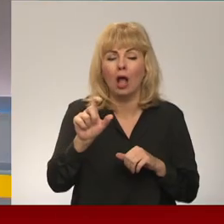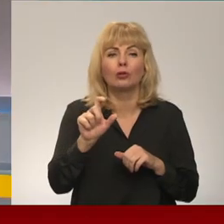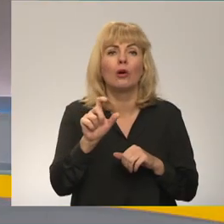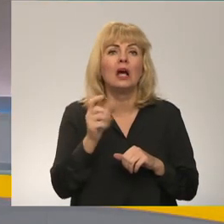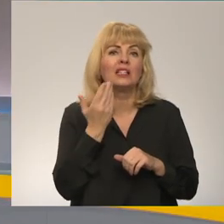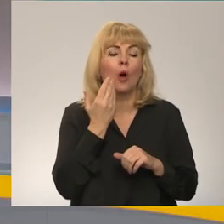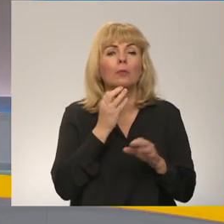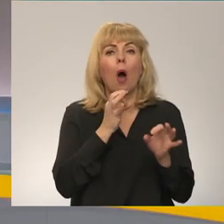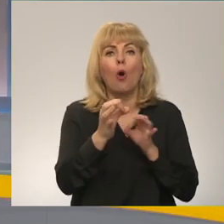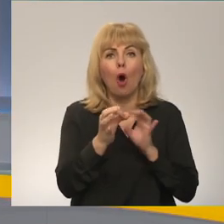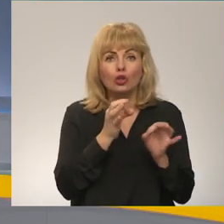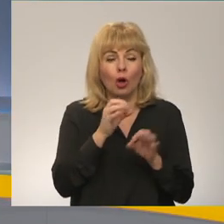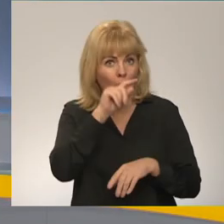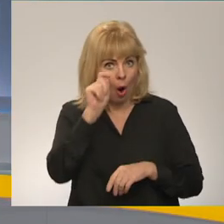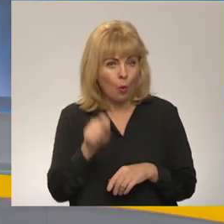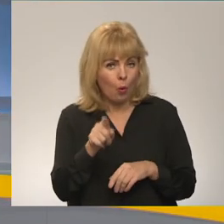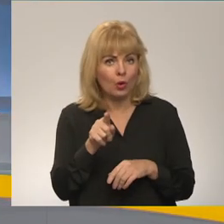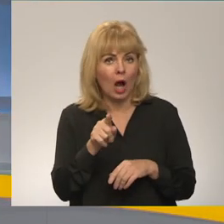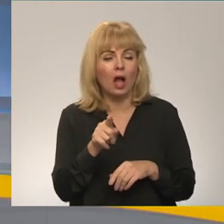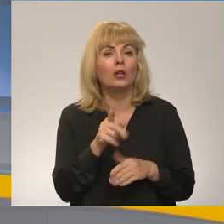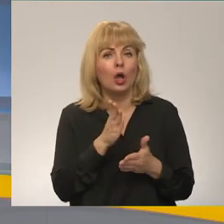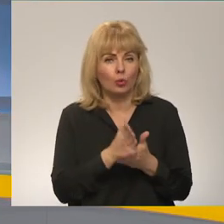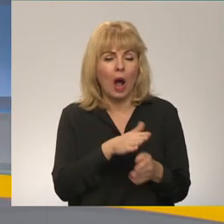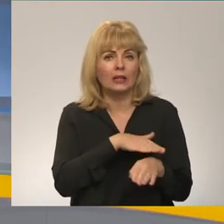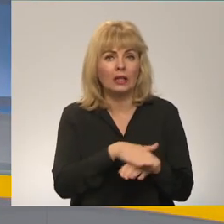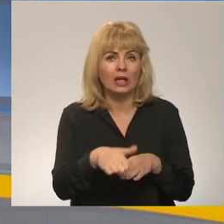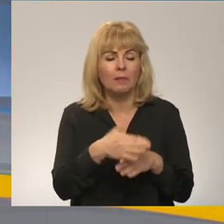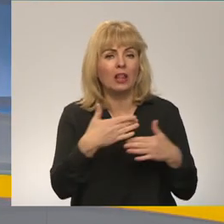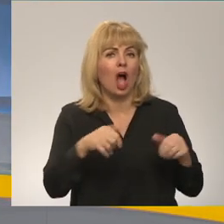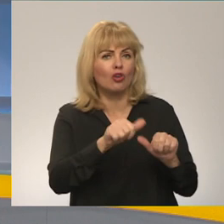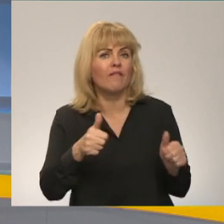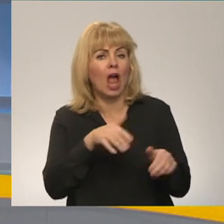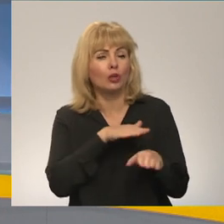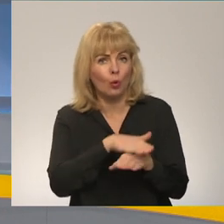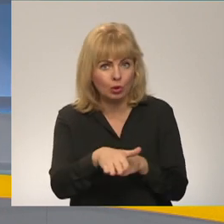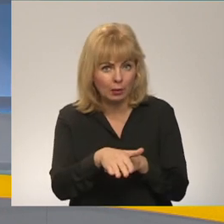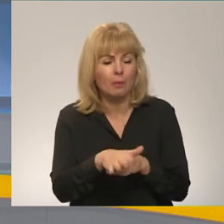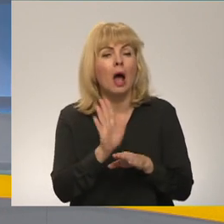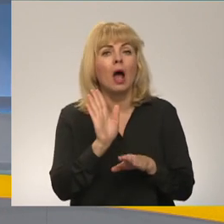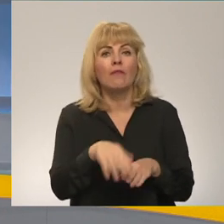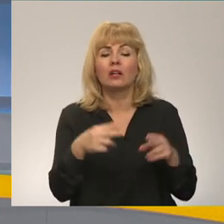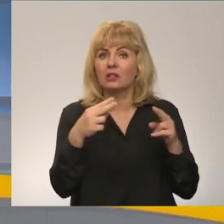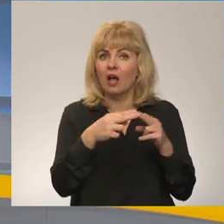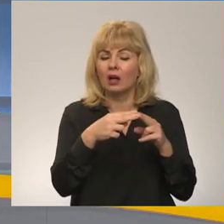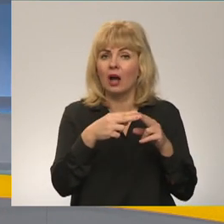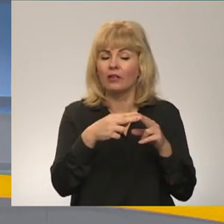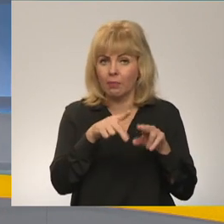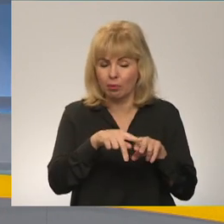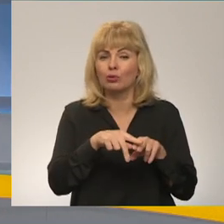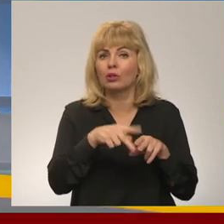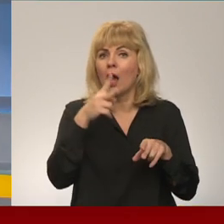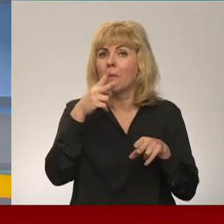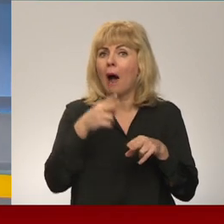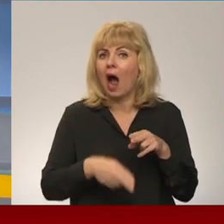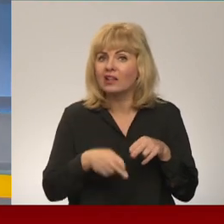Un Ukrainā noteikti tiek īstenot arī kiberuzbrukumi, tie var panākt pat pilnīgu sakaru pāraušanu atsevišos reģionos. Tā norāda